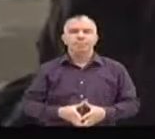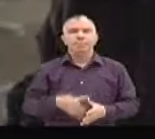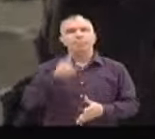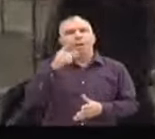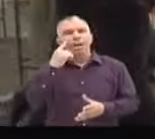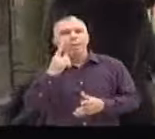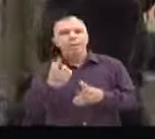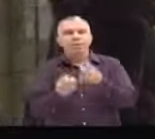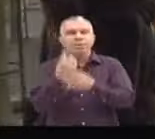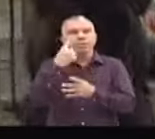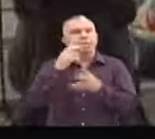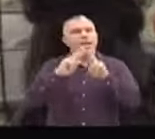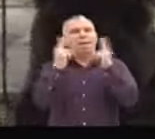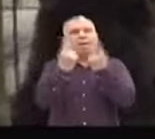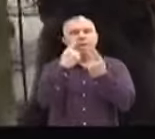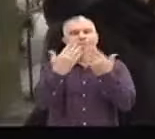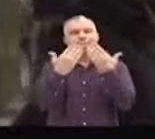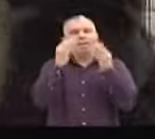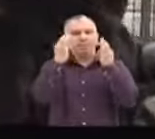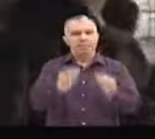Alors la collégiale de Mantes à Jouy.